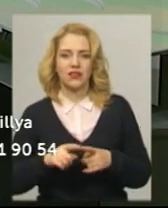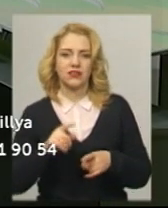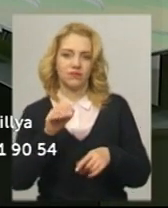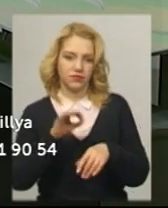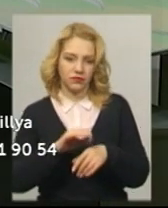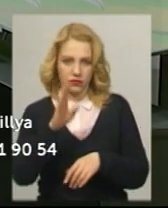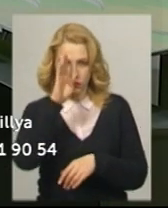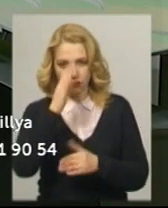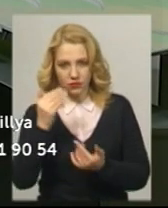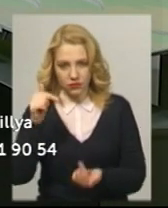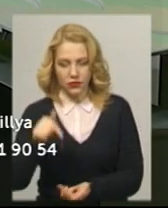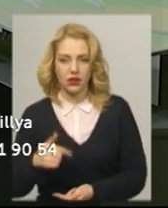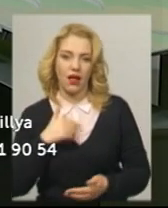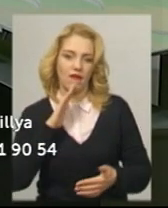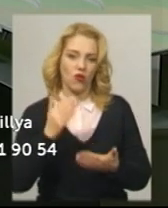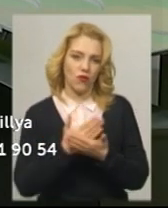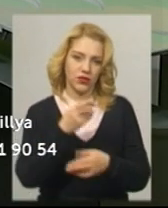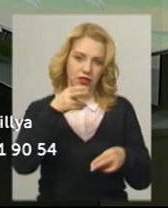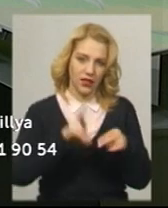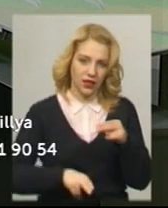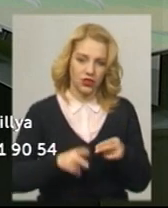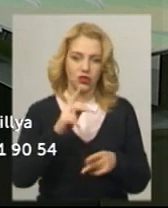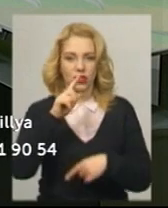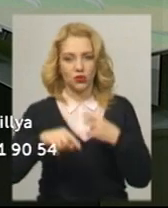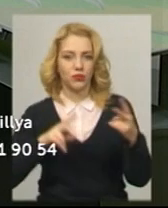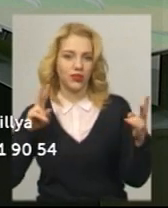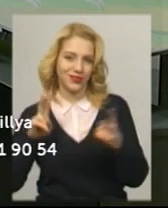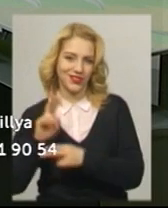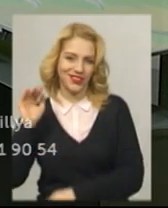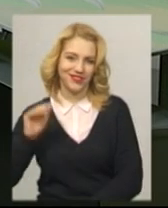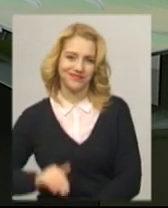Наш випуск завершено. Побачимося о 20.30.